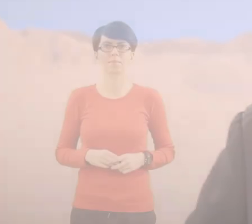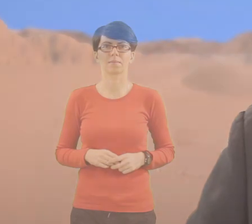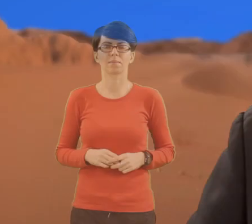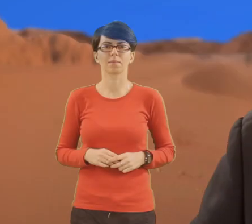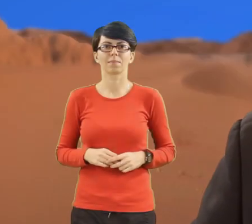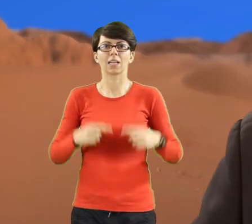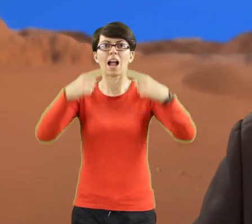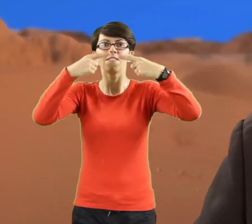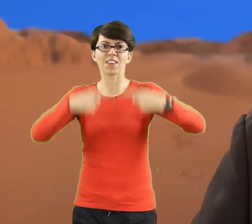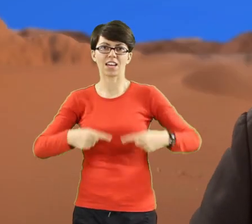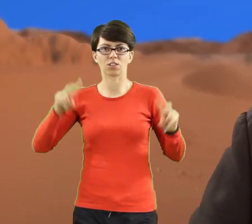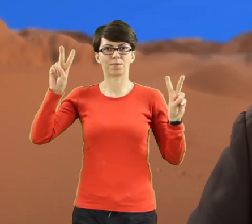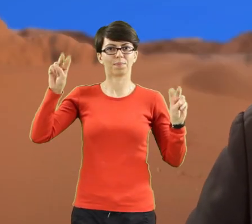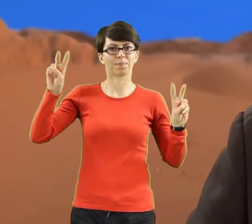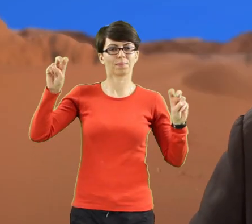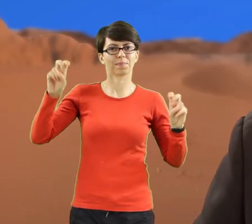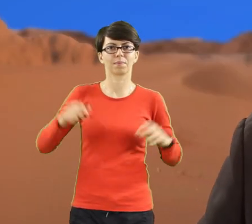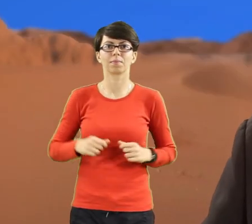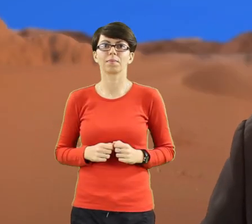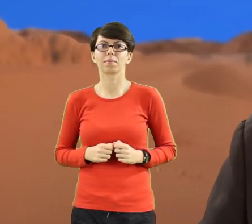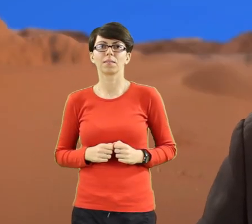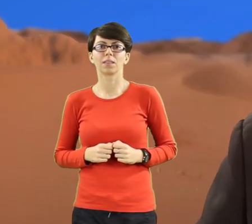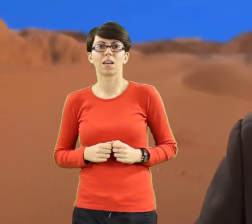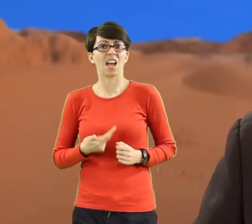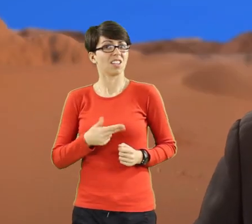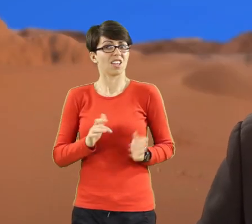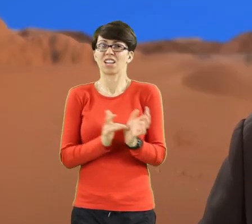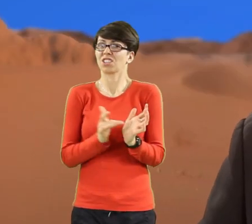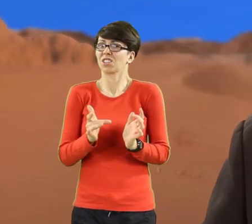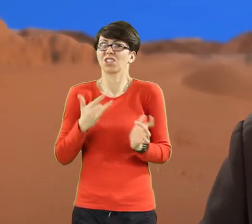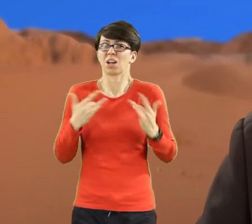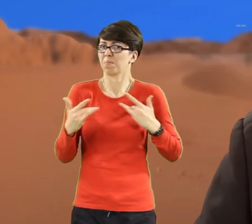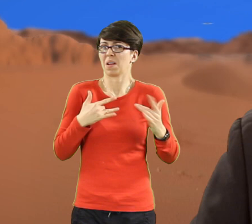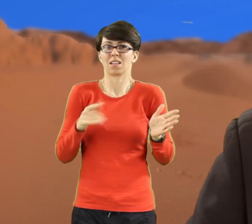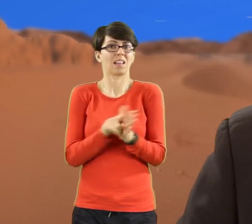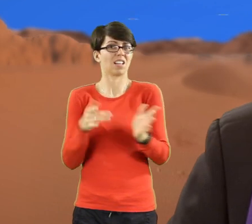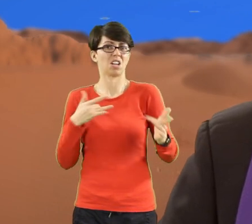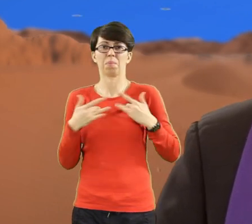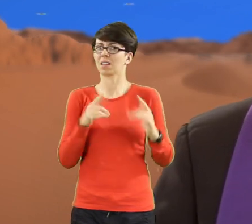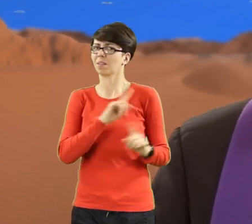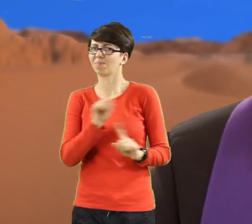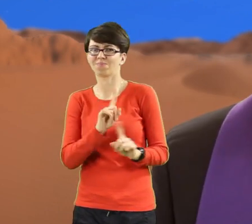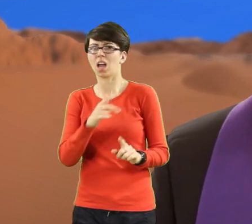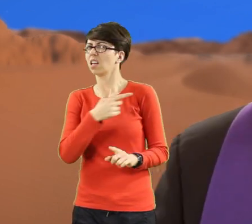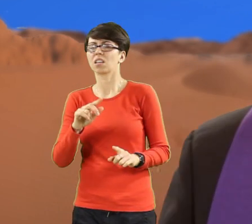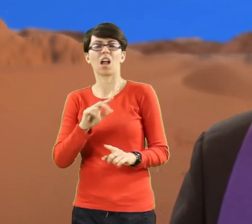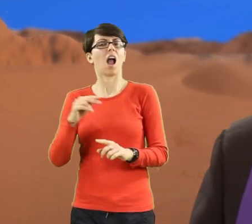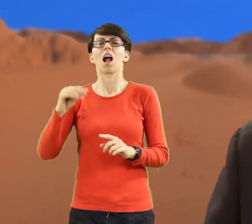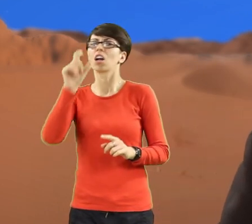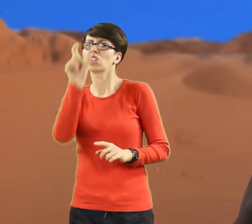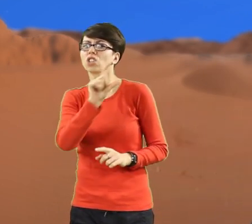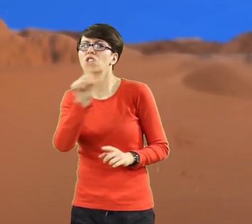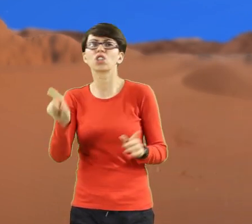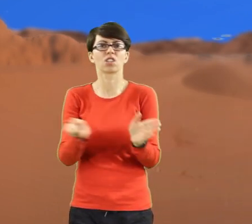Nie cierpienie dla cierpienia, nie krzyż dla krzyża, nie piątek dla piątku, nie po to, aby pytać